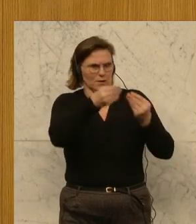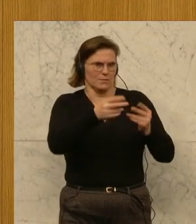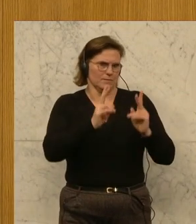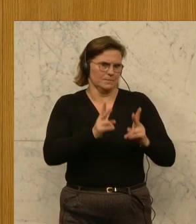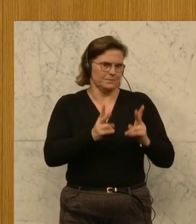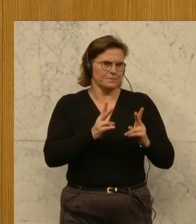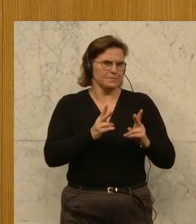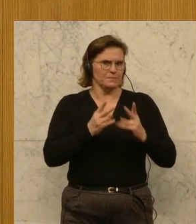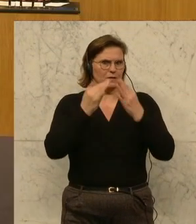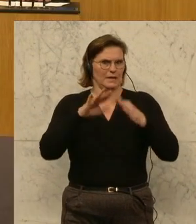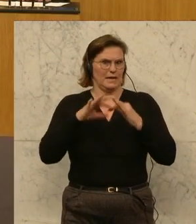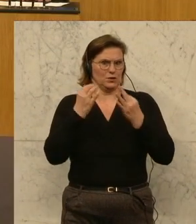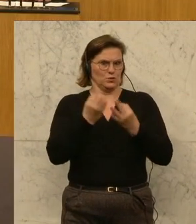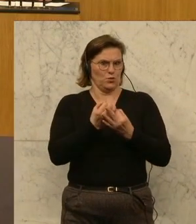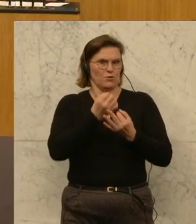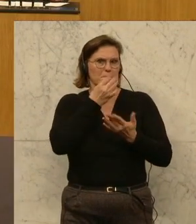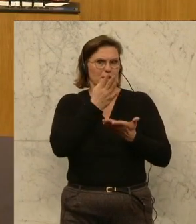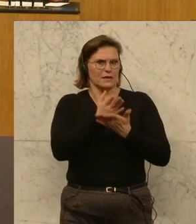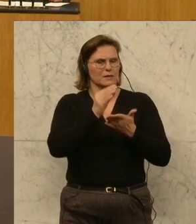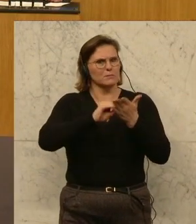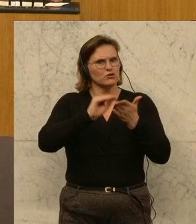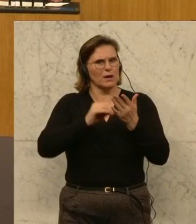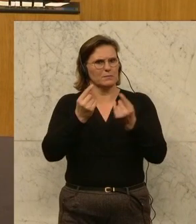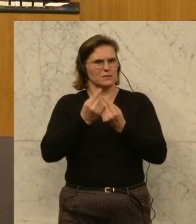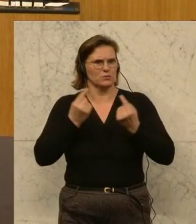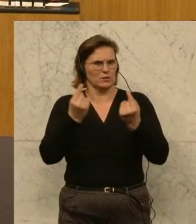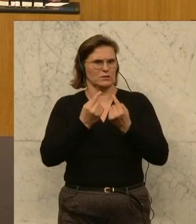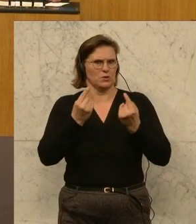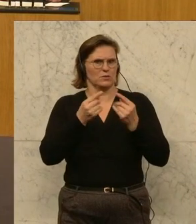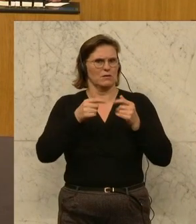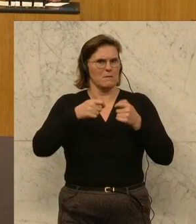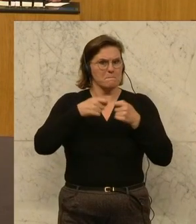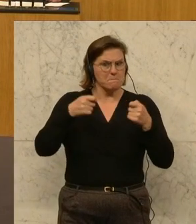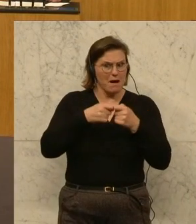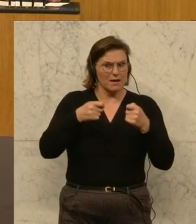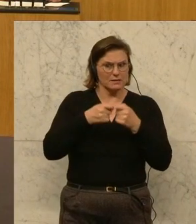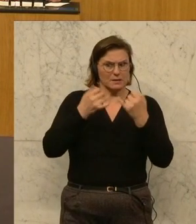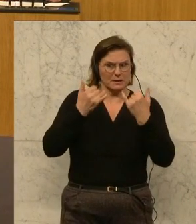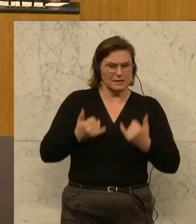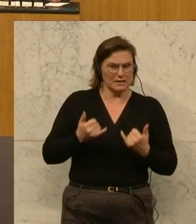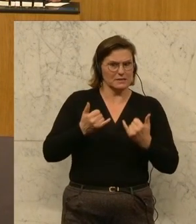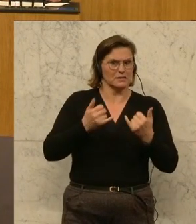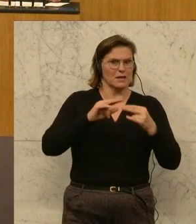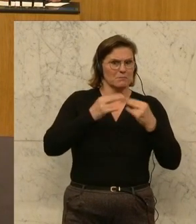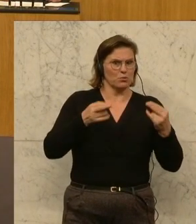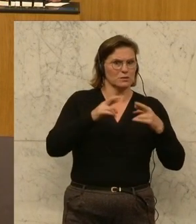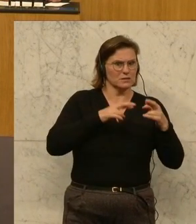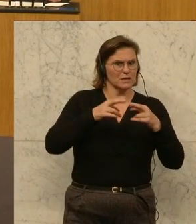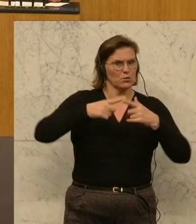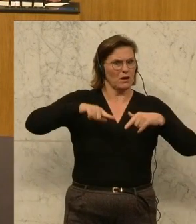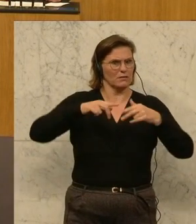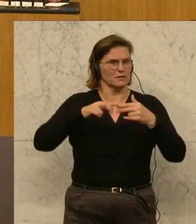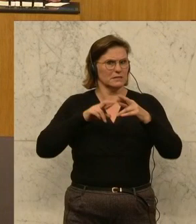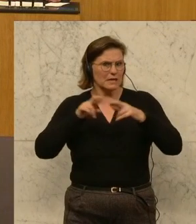-Bericht beschreibt also eine Situation, die durch die Maßnahmen, die diese Bundesregierung oder Landesregierung vorgeschlagen und dieses